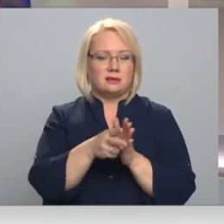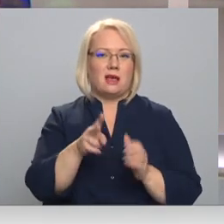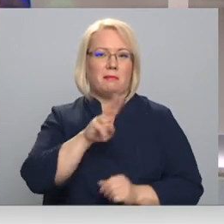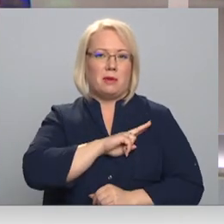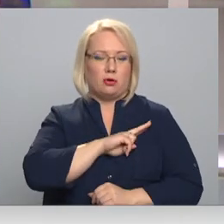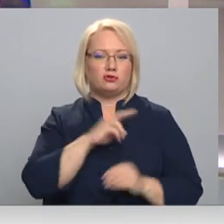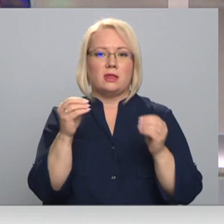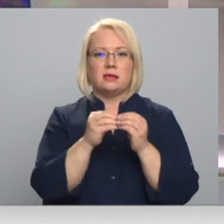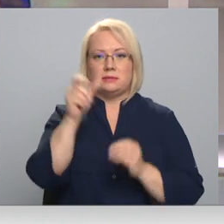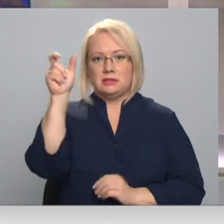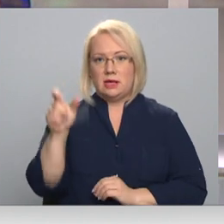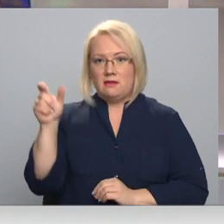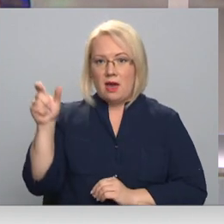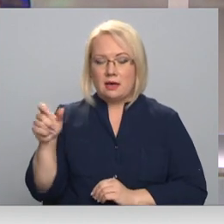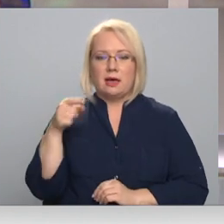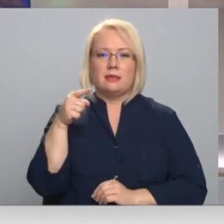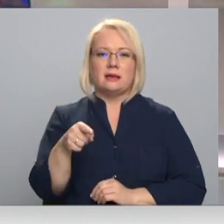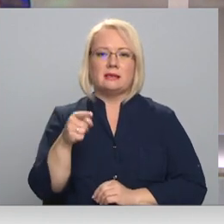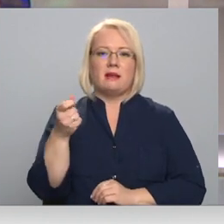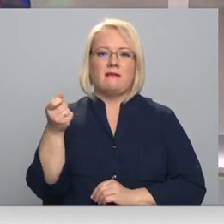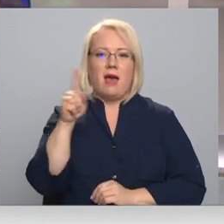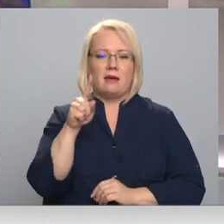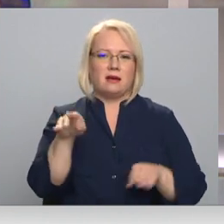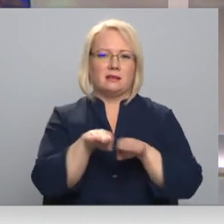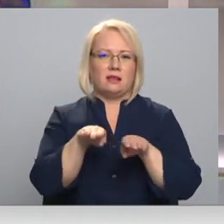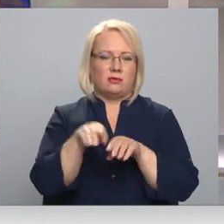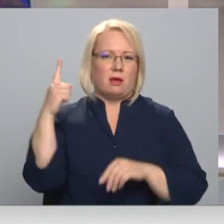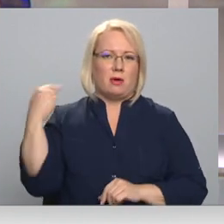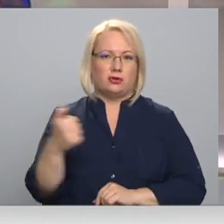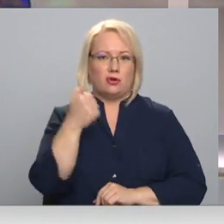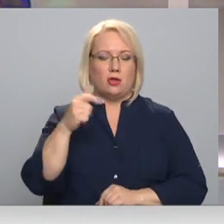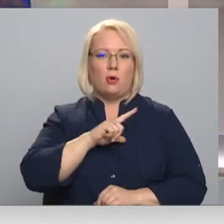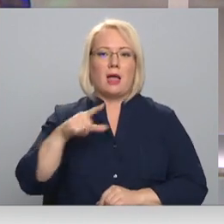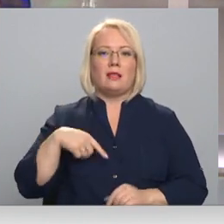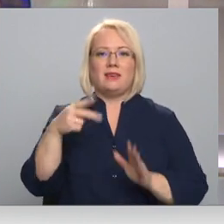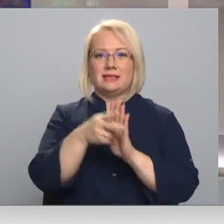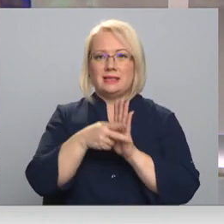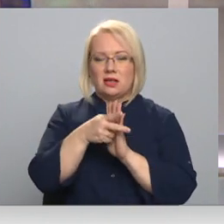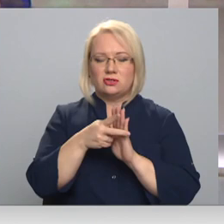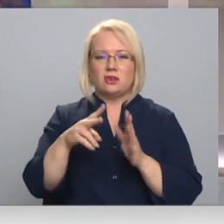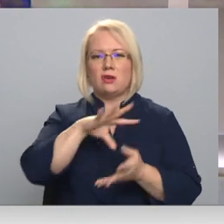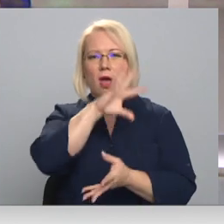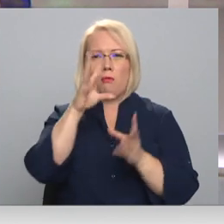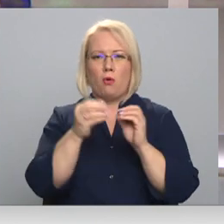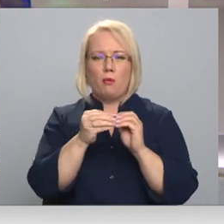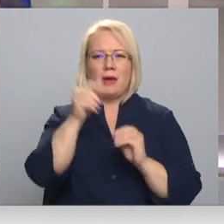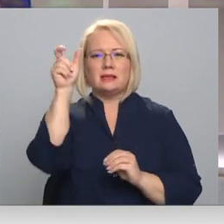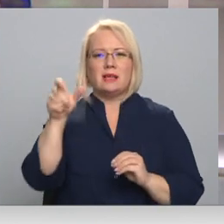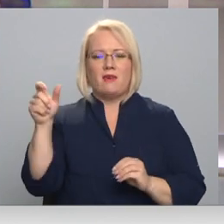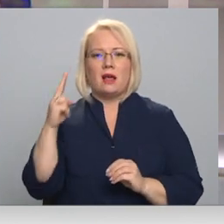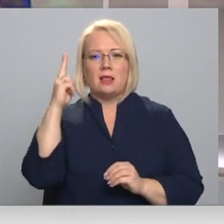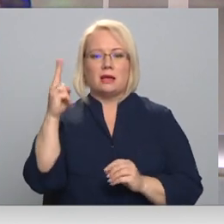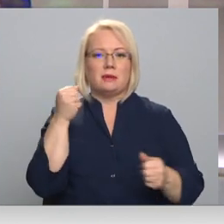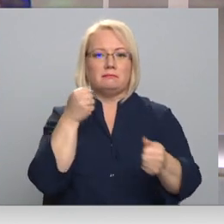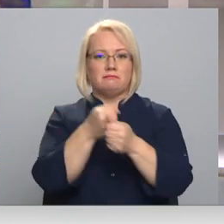zaudējuši desmit cilvēku. Tas ir vairāk nekā pērni, un uzņēmums Latvijas dzelceļš apkopojas to cilvēku liecības, kur pēc sadursmes ar vilcienu